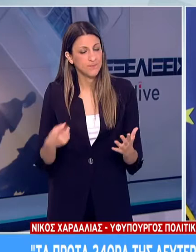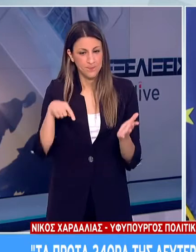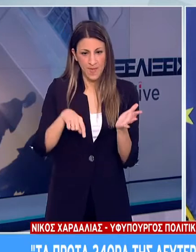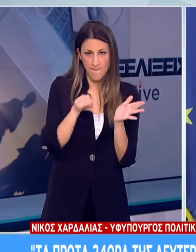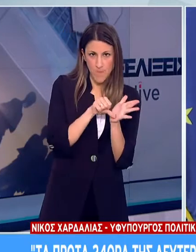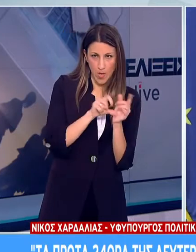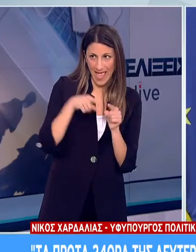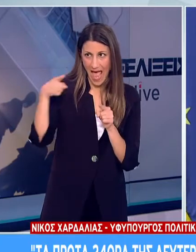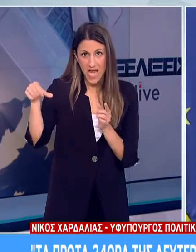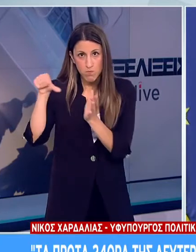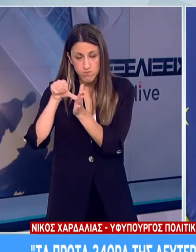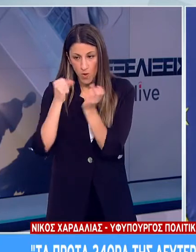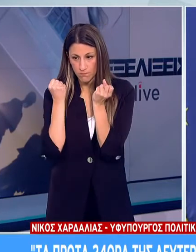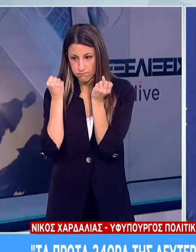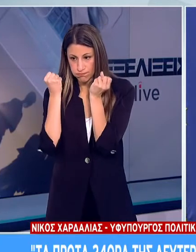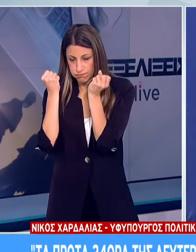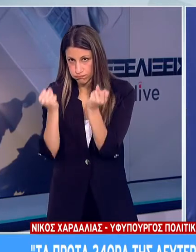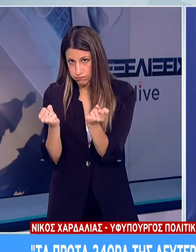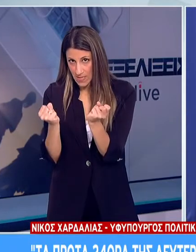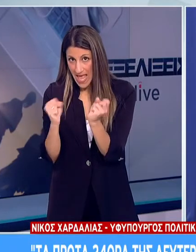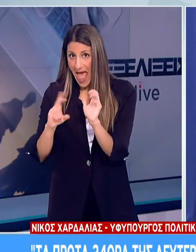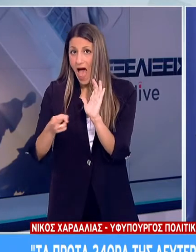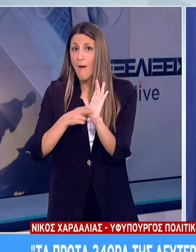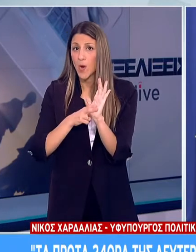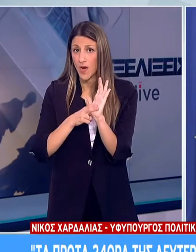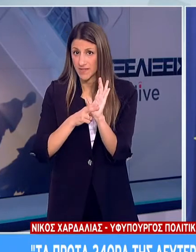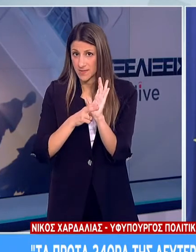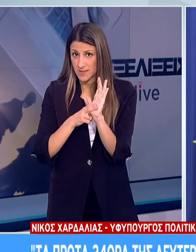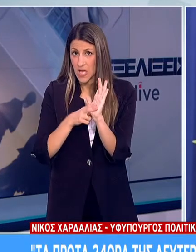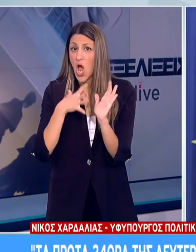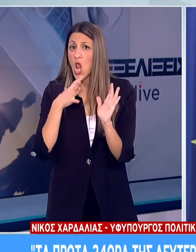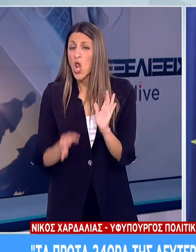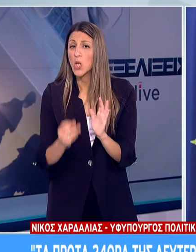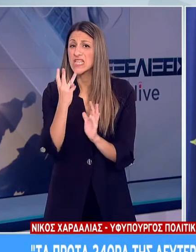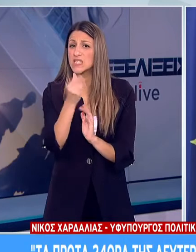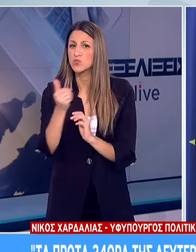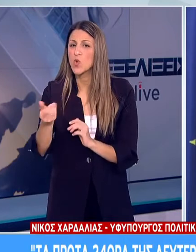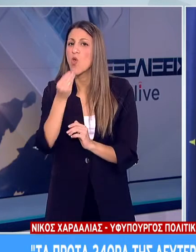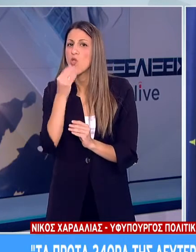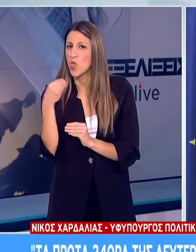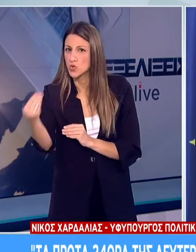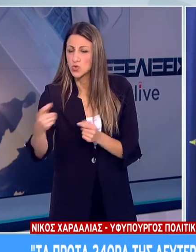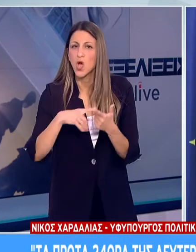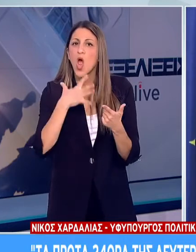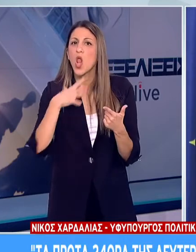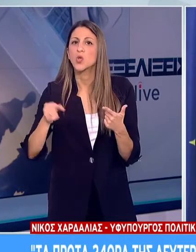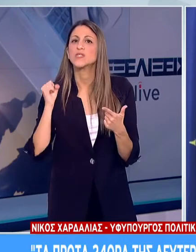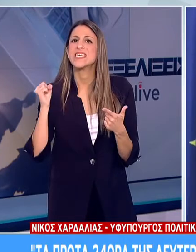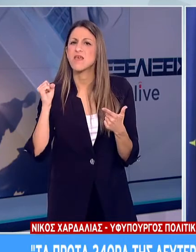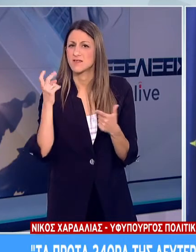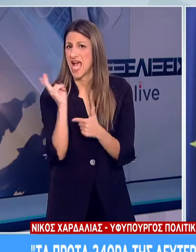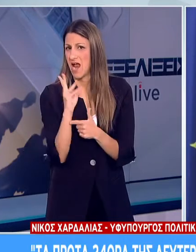νομών στην υπηρετική Ελλάδα επιτρέπεται για πολλοί συγκεκριμένους λόγους. Για τροφοδοσία, για λόγους υγείας και για